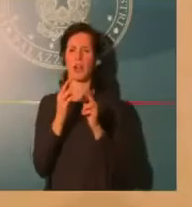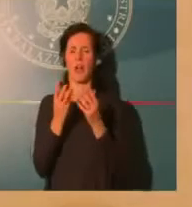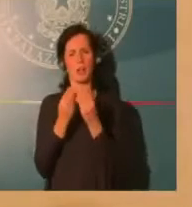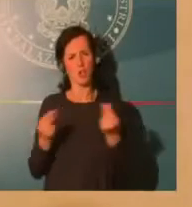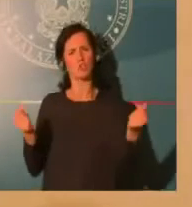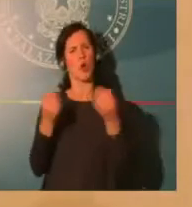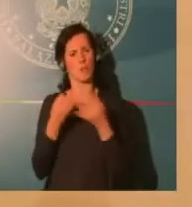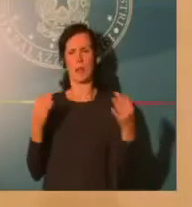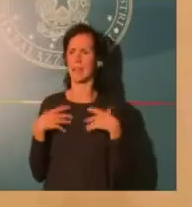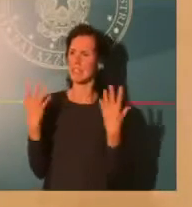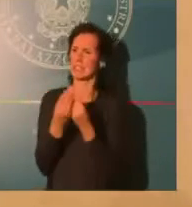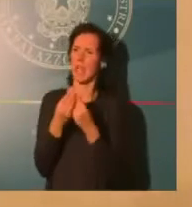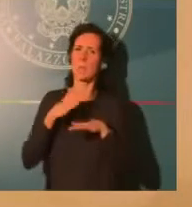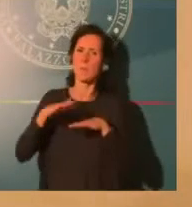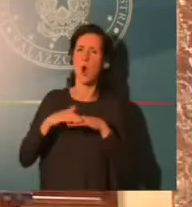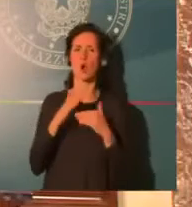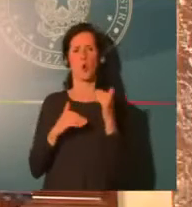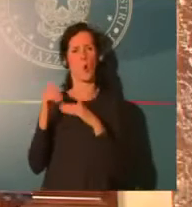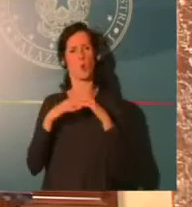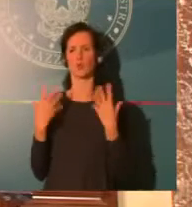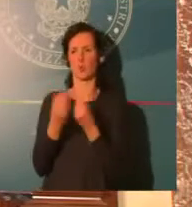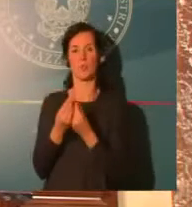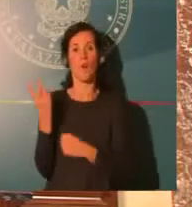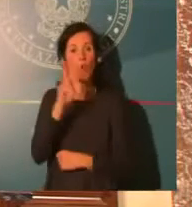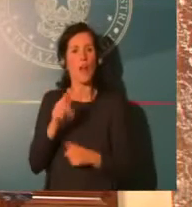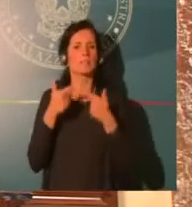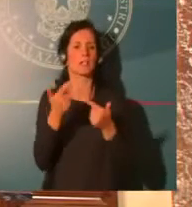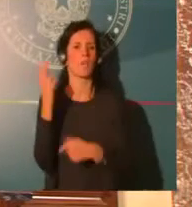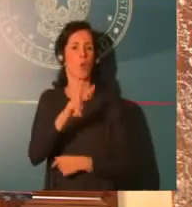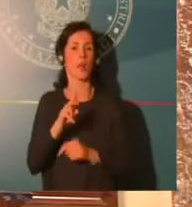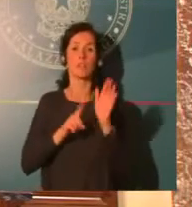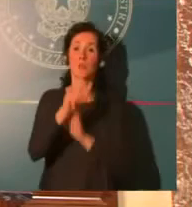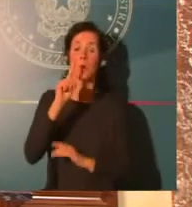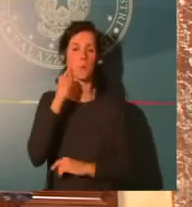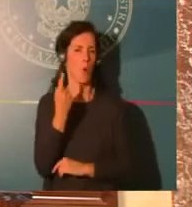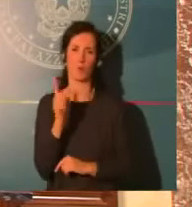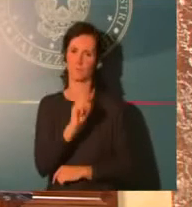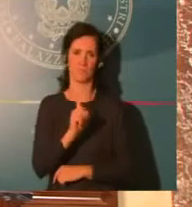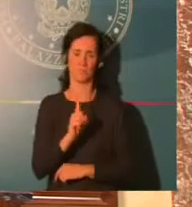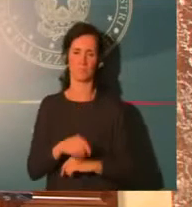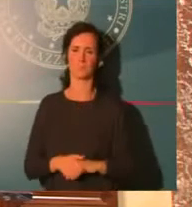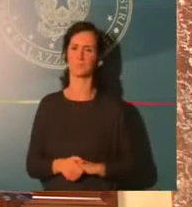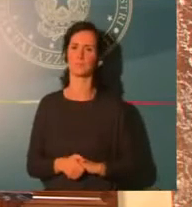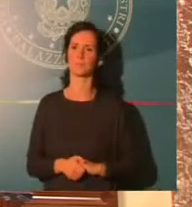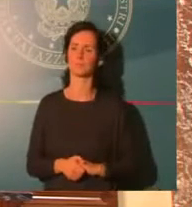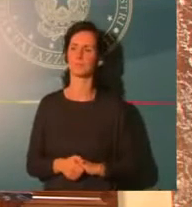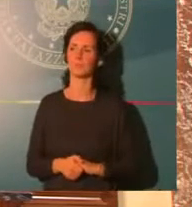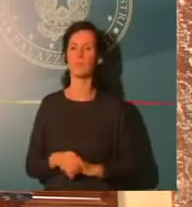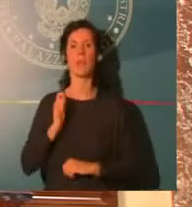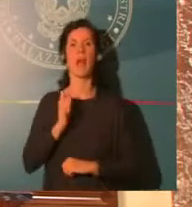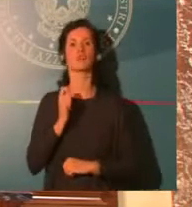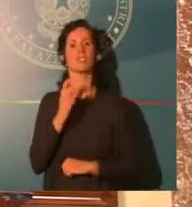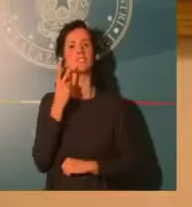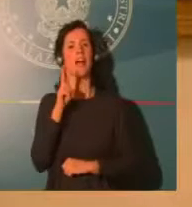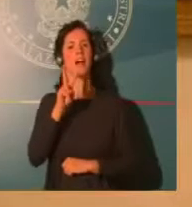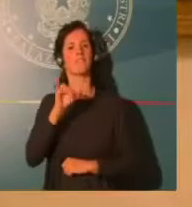Alexandre Ianaghiev dell'Agenzia Vista. Buonasera Presidente. Intanto le volevo chiedere, il centrodestra